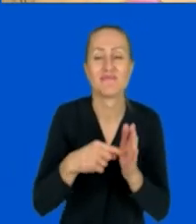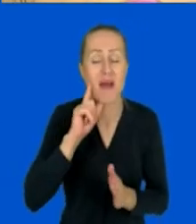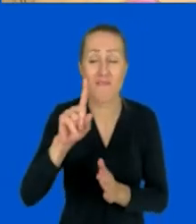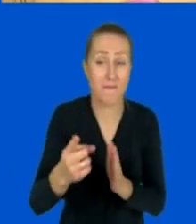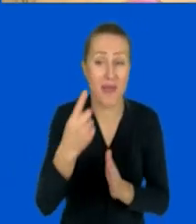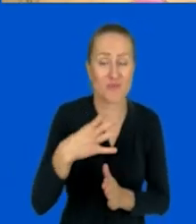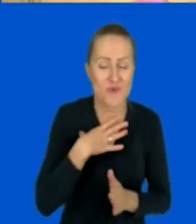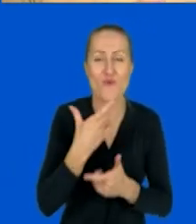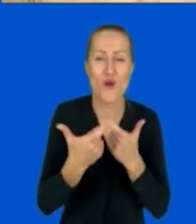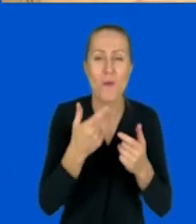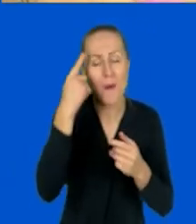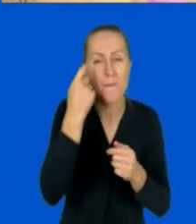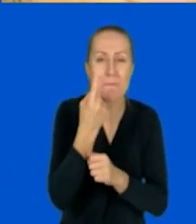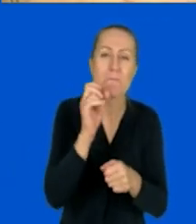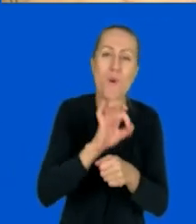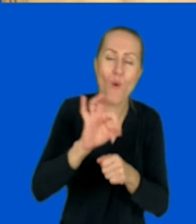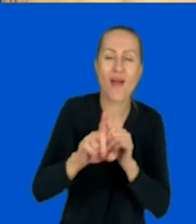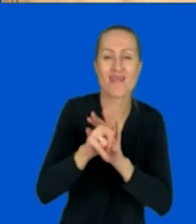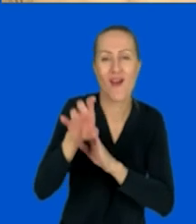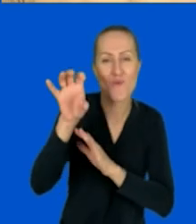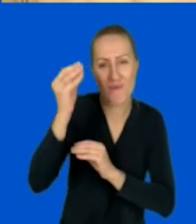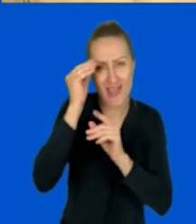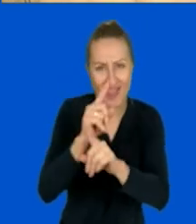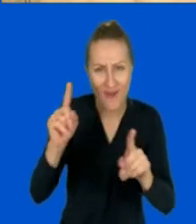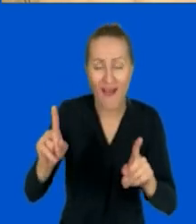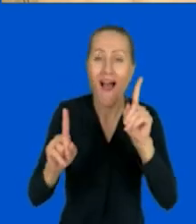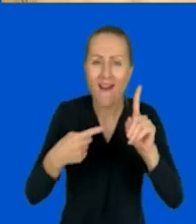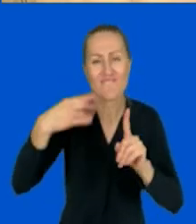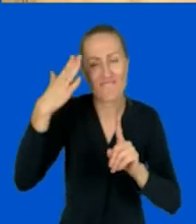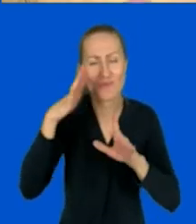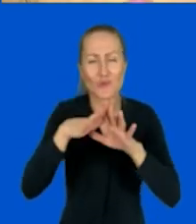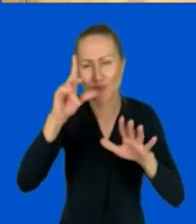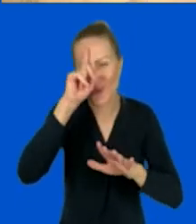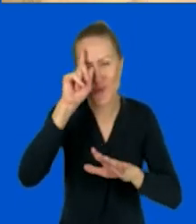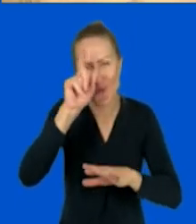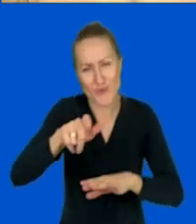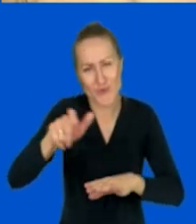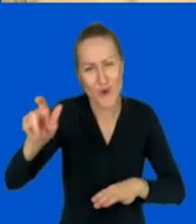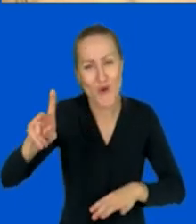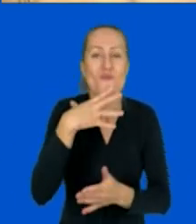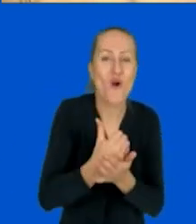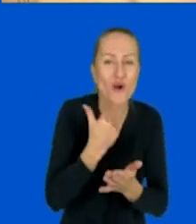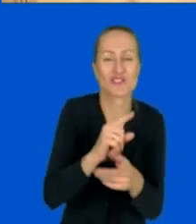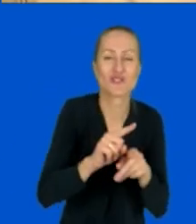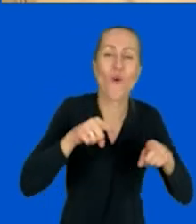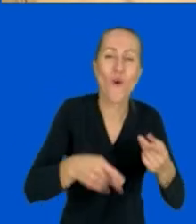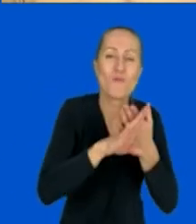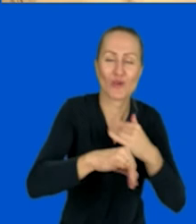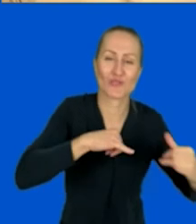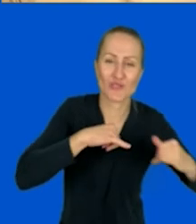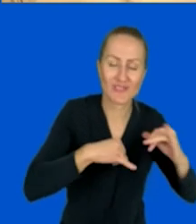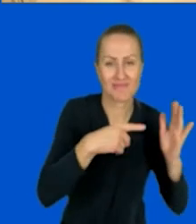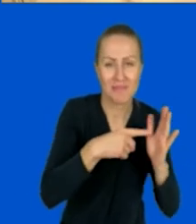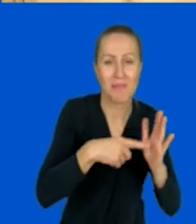pierwotnie zaprojektowane dla nauczycieli, ale wiem i znam wielu ludzi, którzy korzystają w organizacjach pozarządowych do